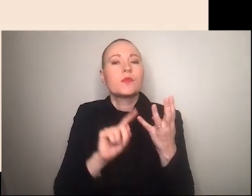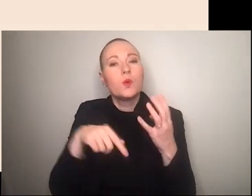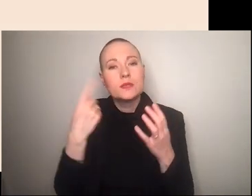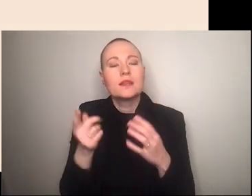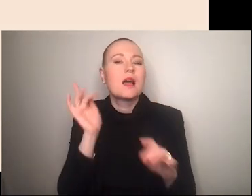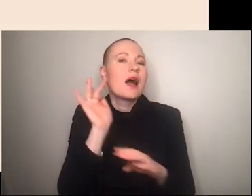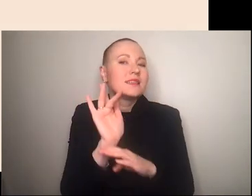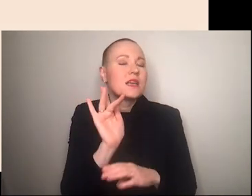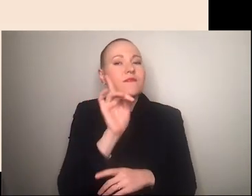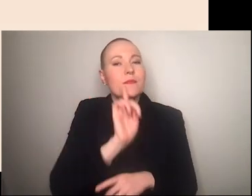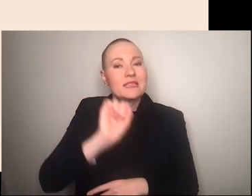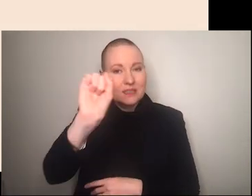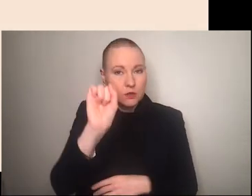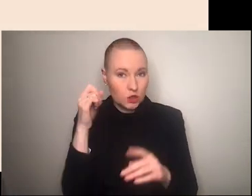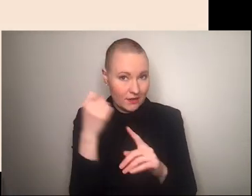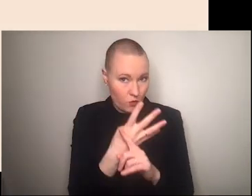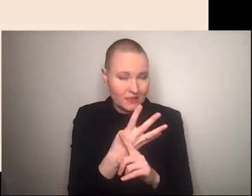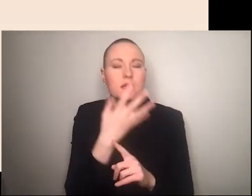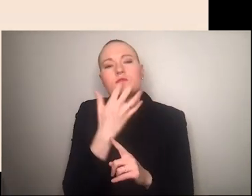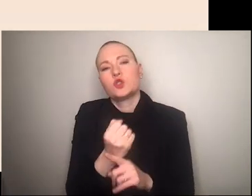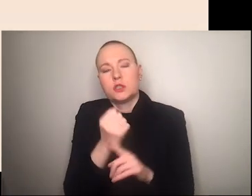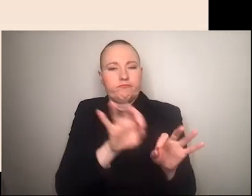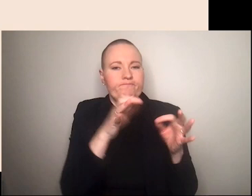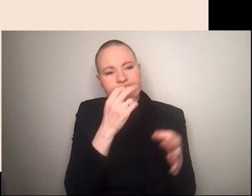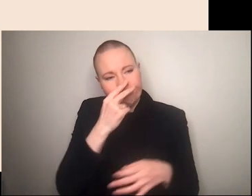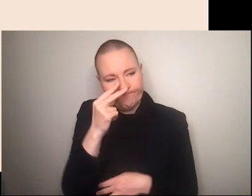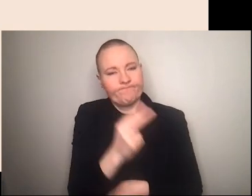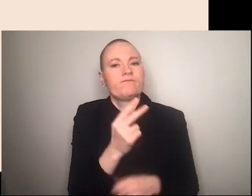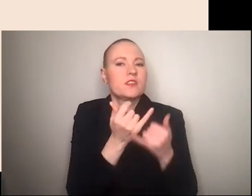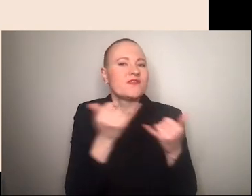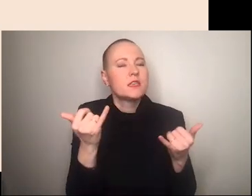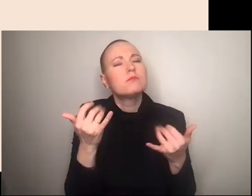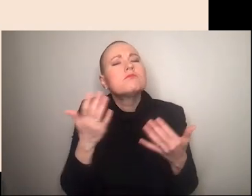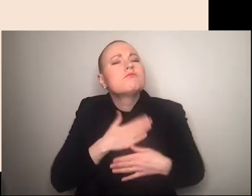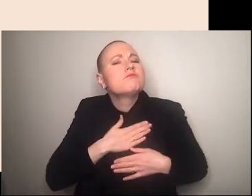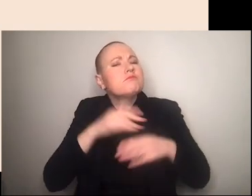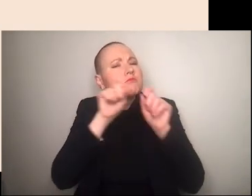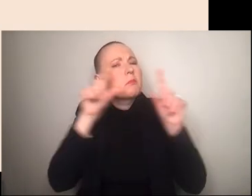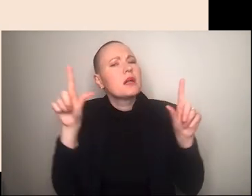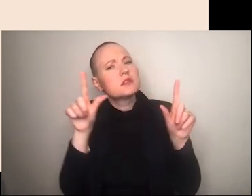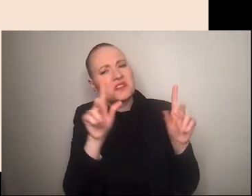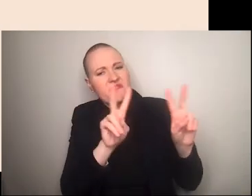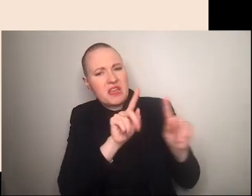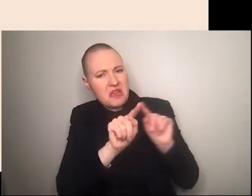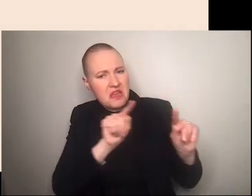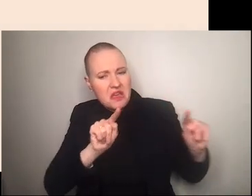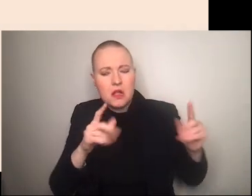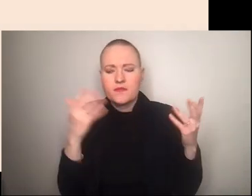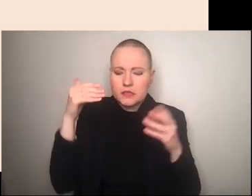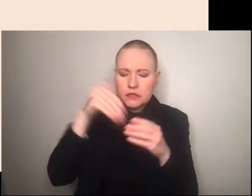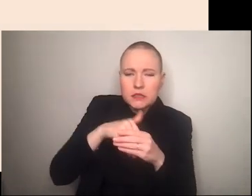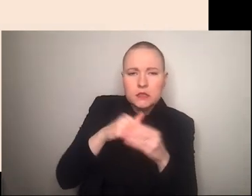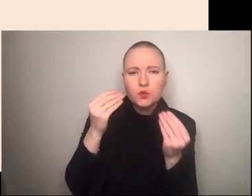antifeministischen influenza hinzuwenden und schauen wie begreife ich die eigentlich in meiner forschung und welche praktiken und narrative